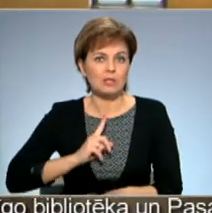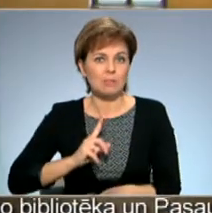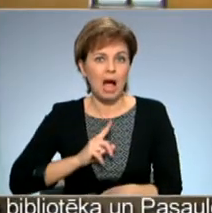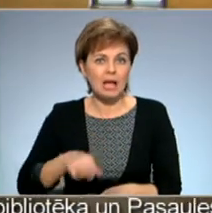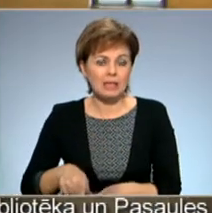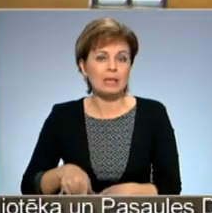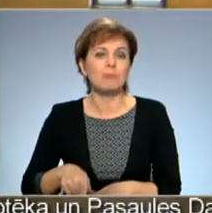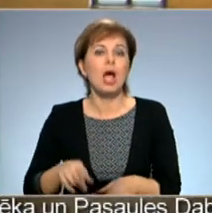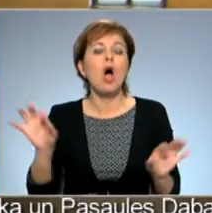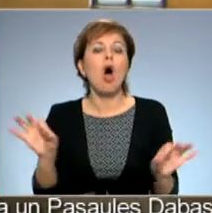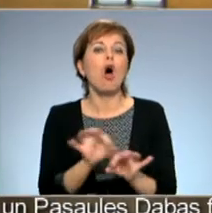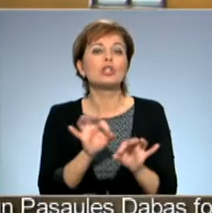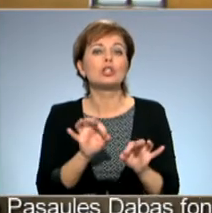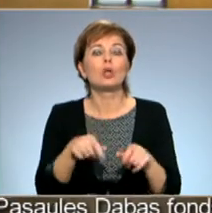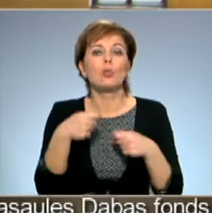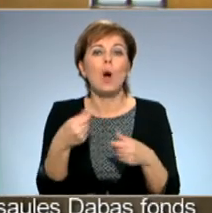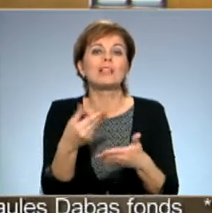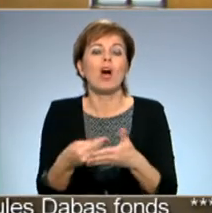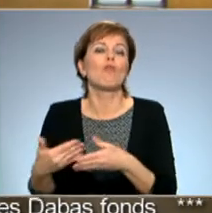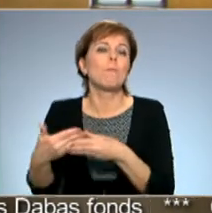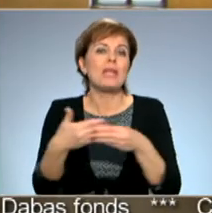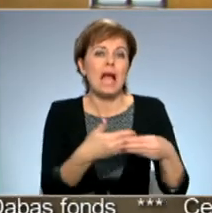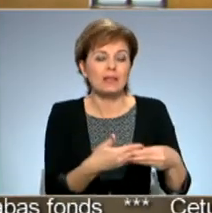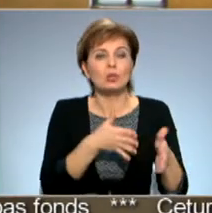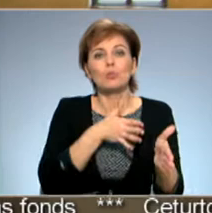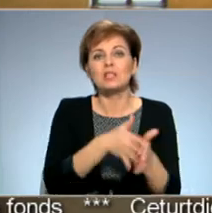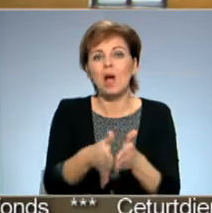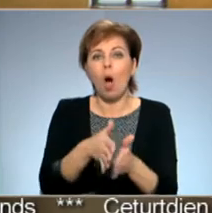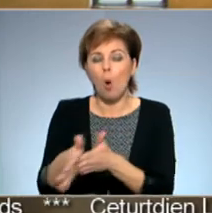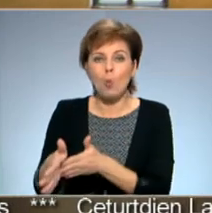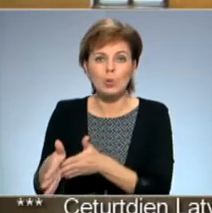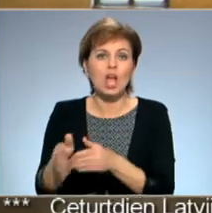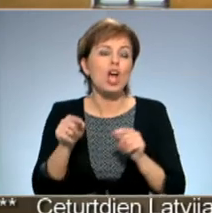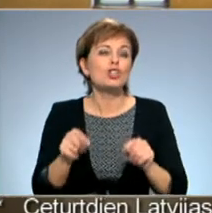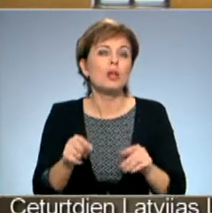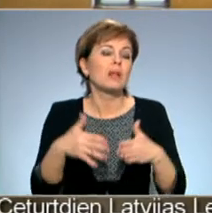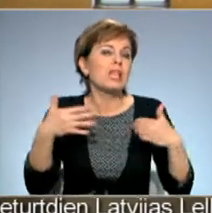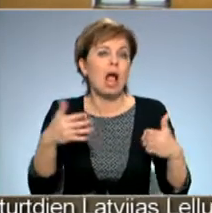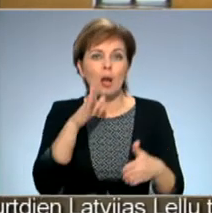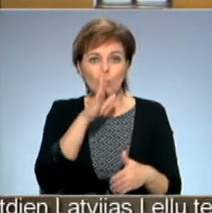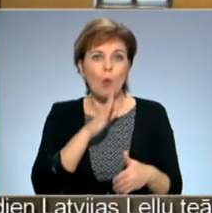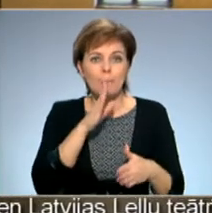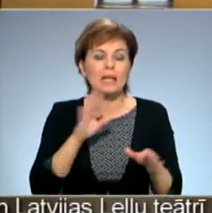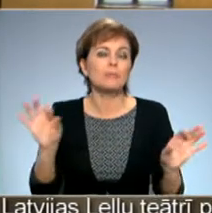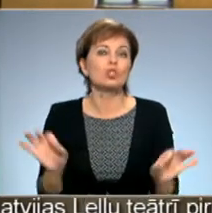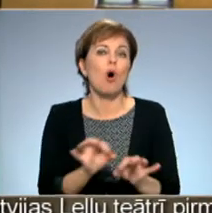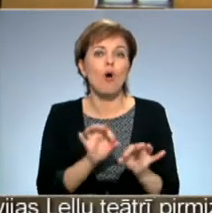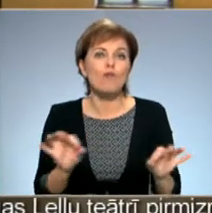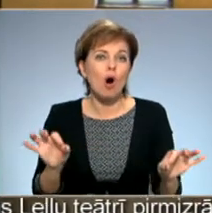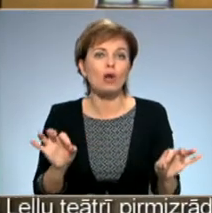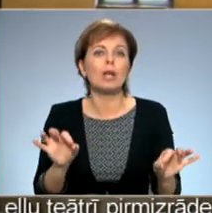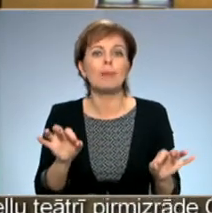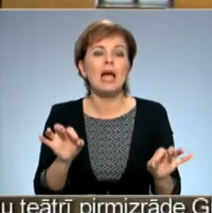simfoniskas orķestris, vēlamies dot savu pienesumu caur šīm lielajām nopietnījām simfonijām vai lielajām nopietnījām